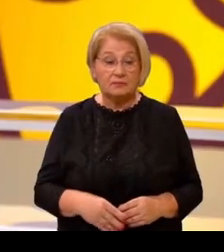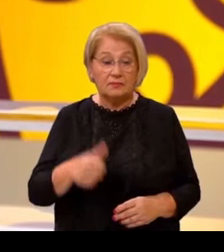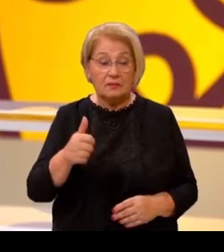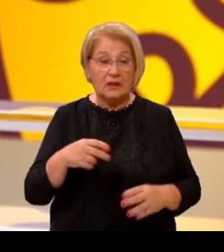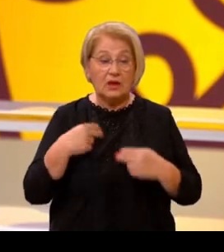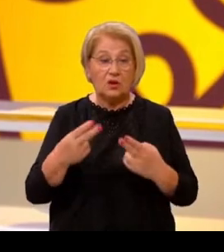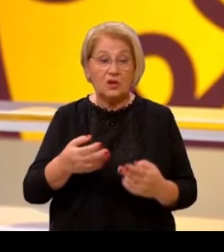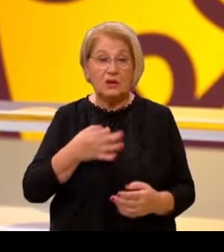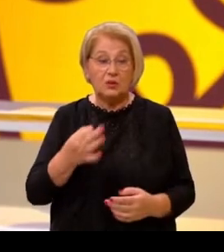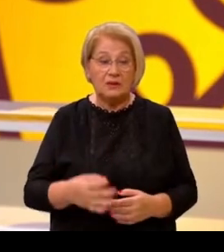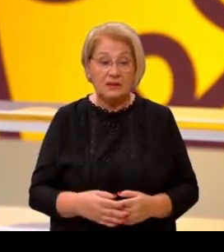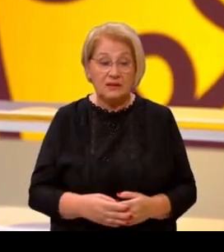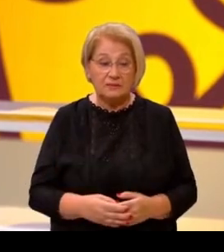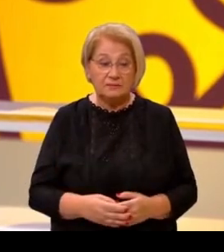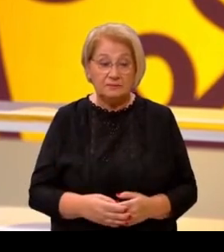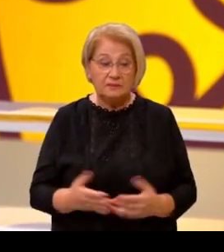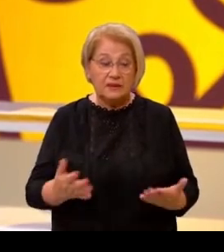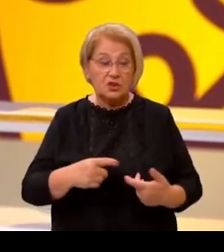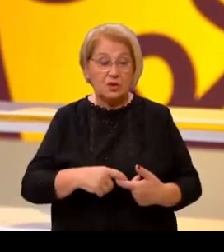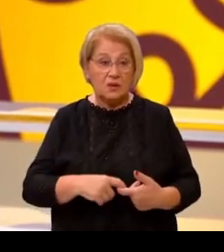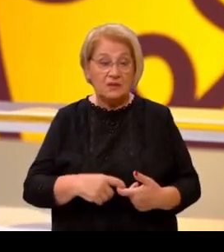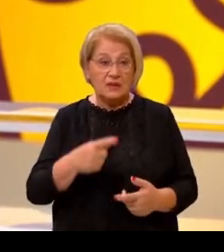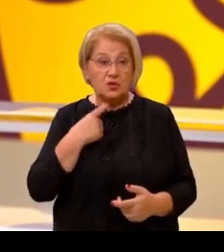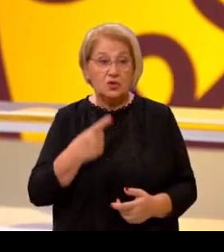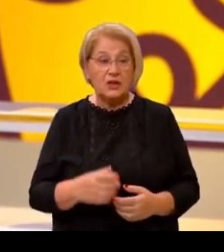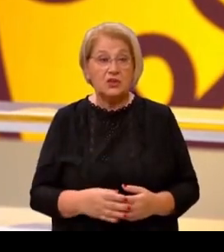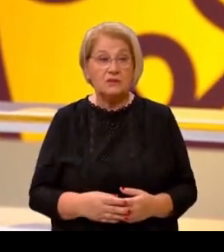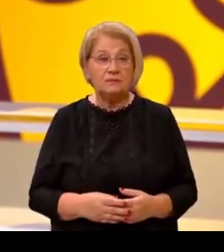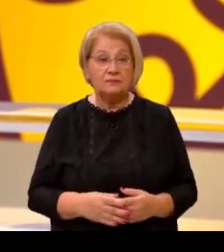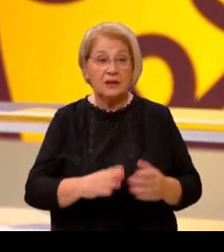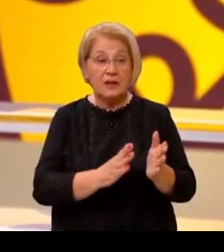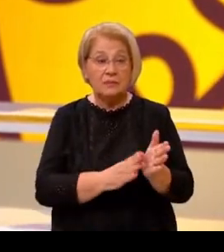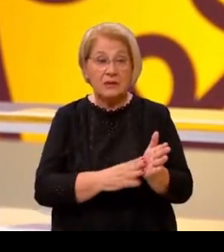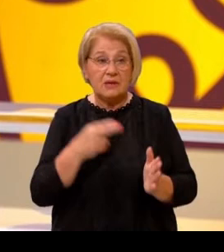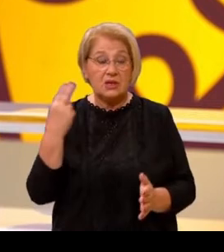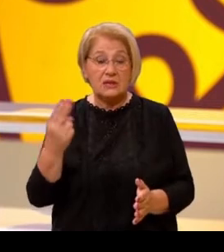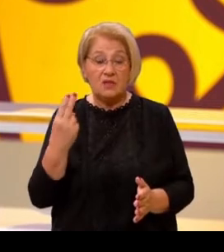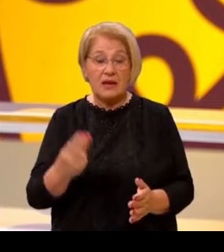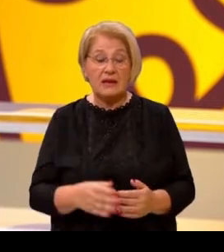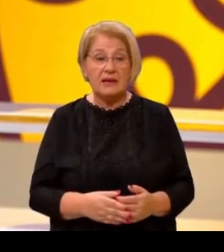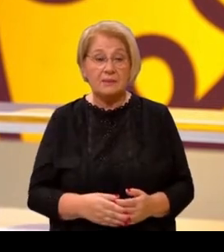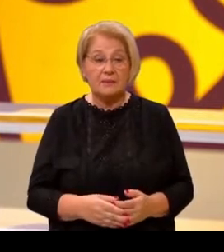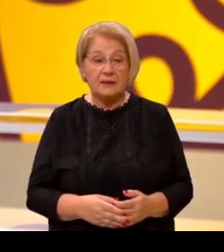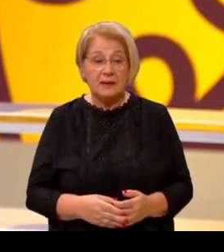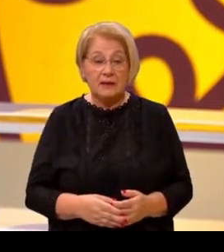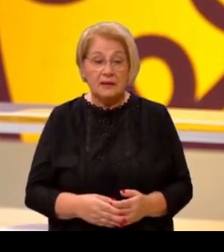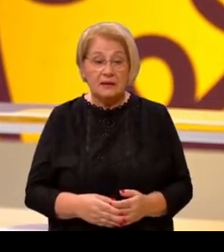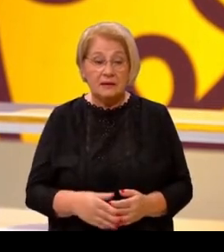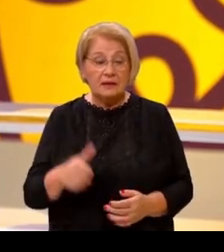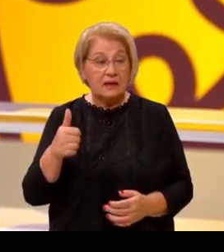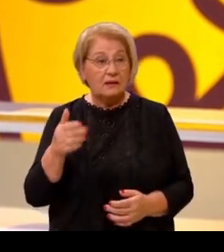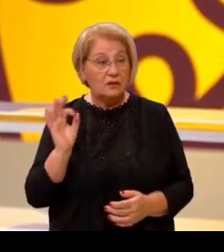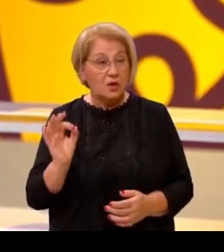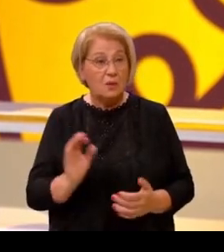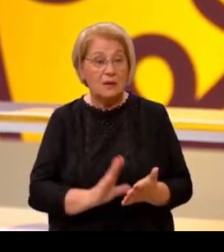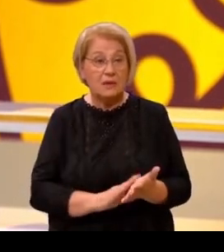odgovorim na to pitanje, nešto povezano ću reći, to je recimo primjer Slovenije. Ona je ogledni jedan primjerak kako bi